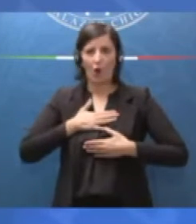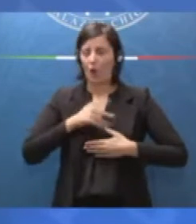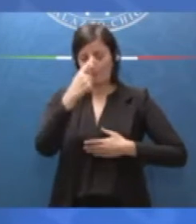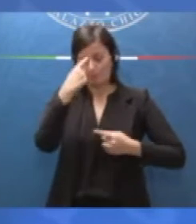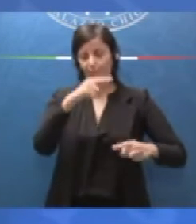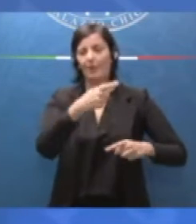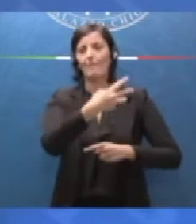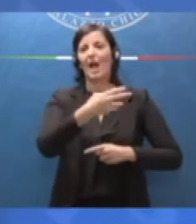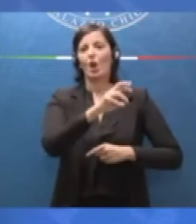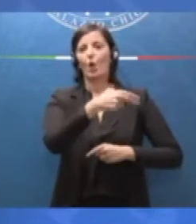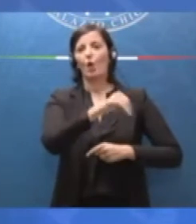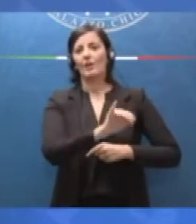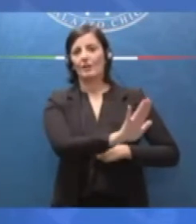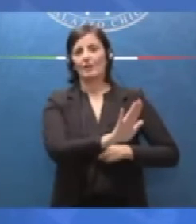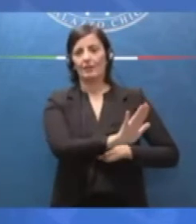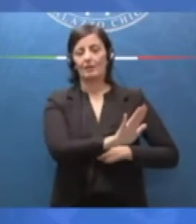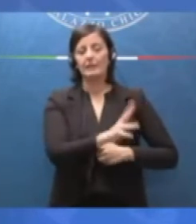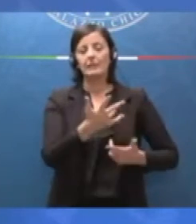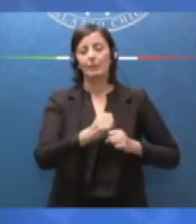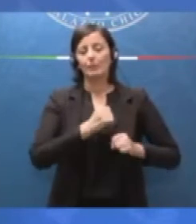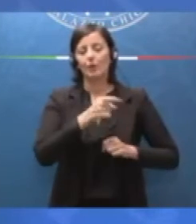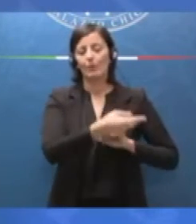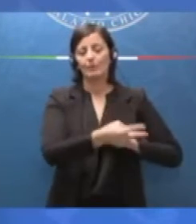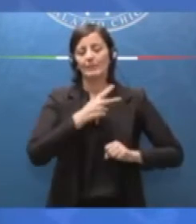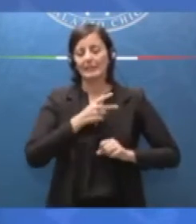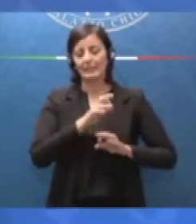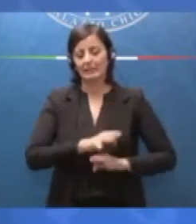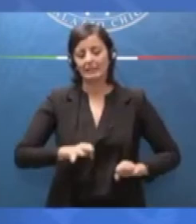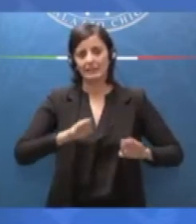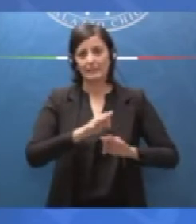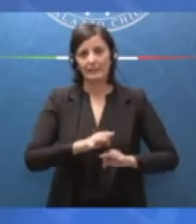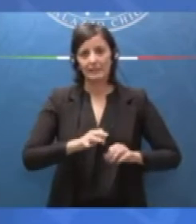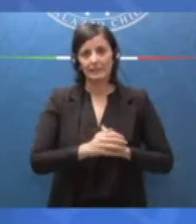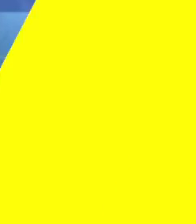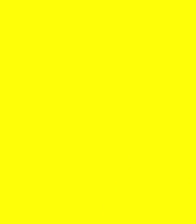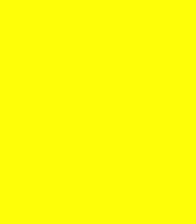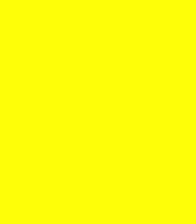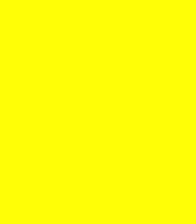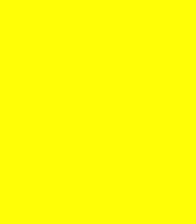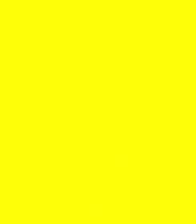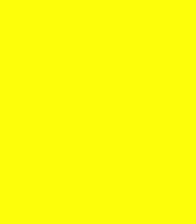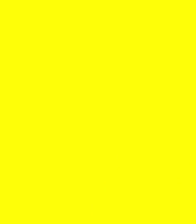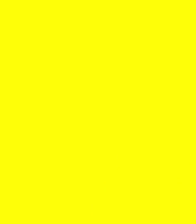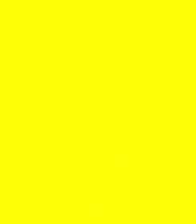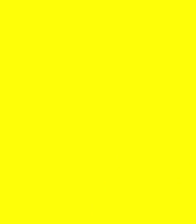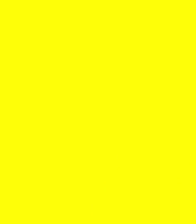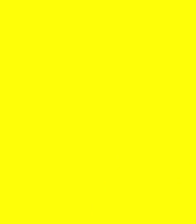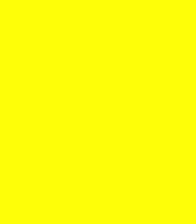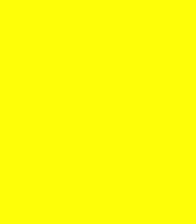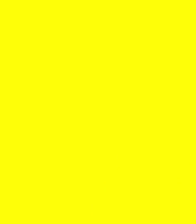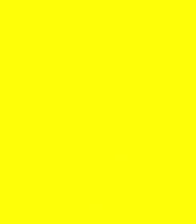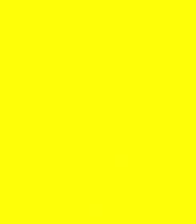Maroni, purtroppo non mi aveva risposto e il motivo abbiamo capito oggi. Grazie.